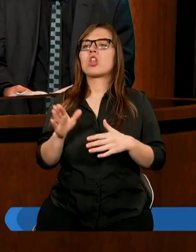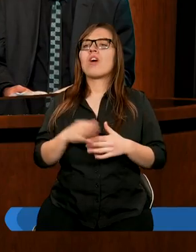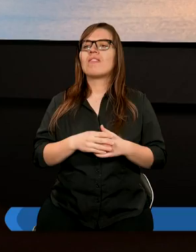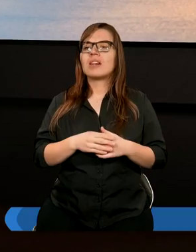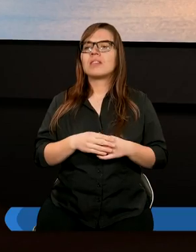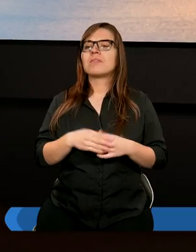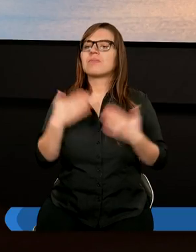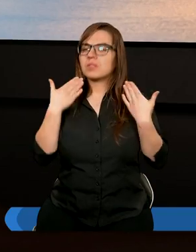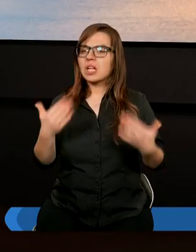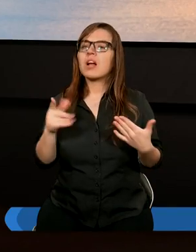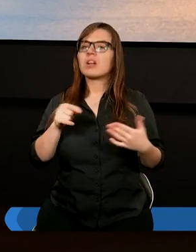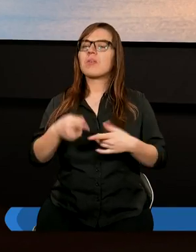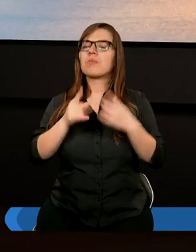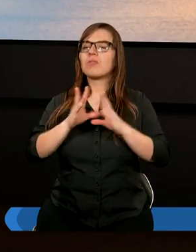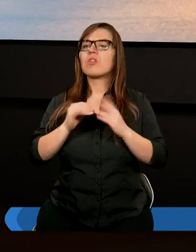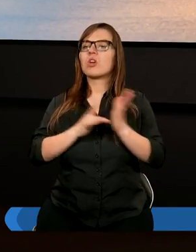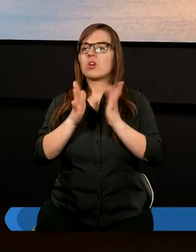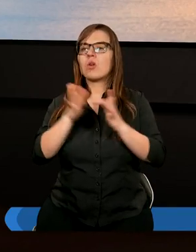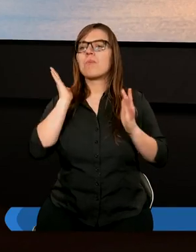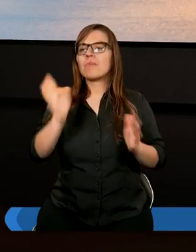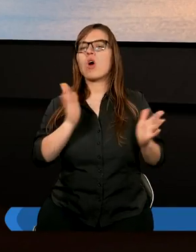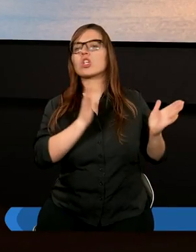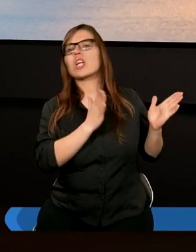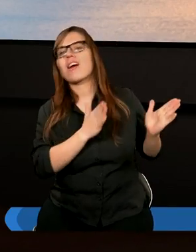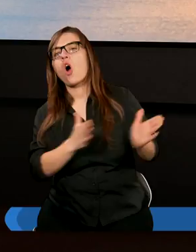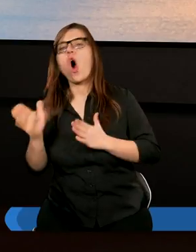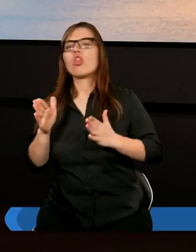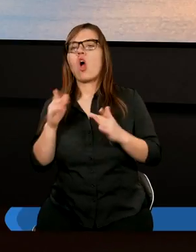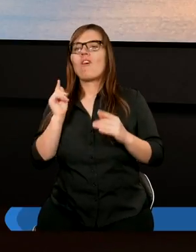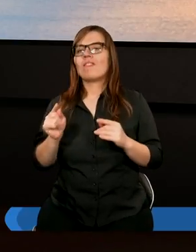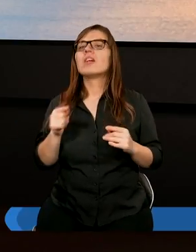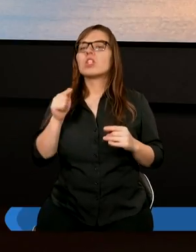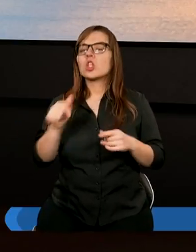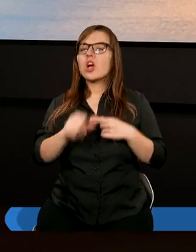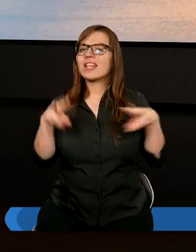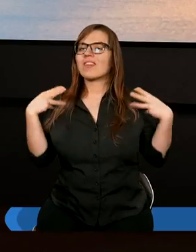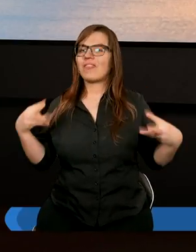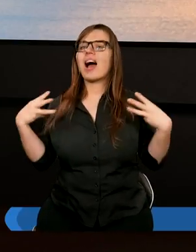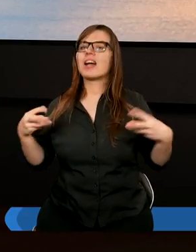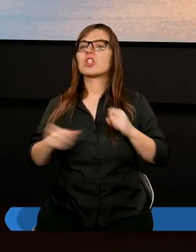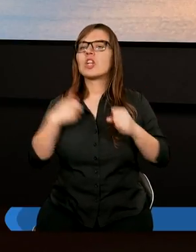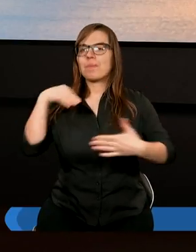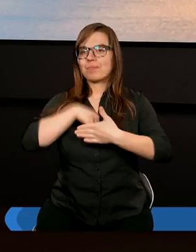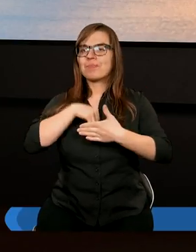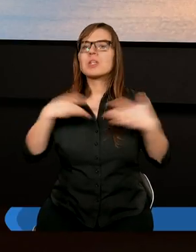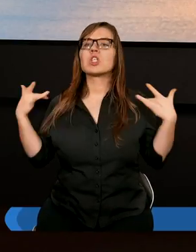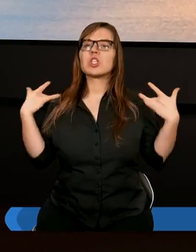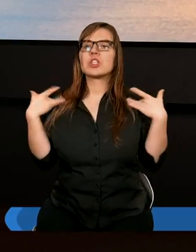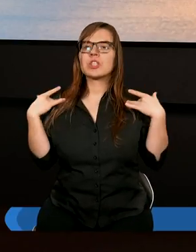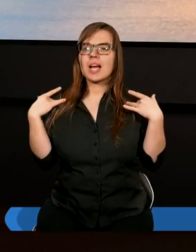Dziękuję. przede wszystkim Chrystus mówi, bądźcie gotowi. To jest ważne, żeby nasze życie